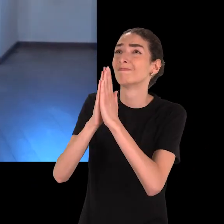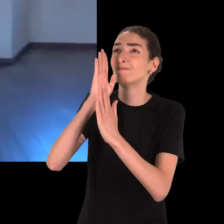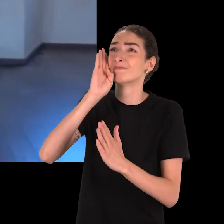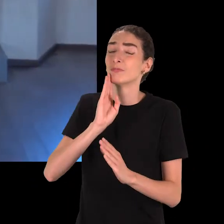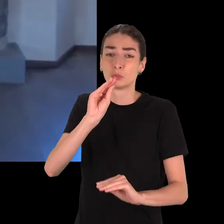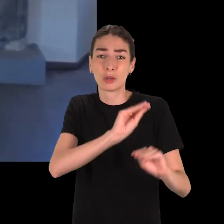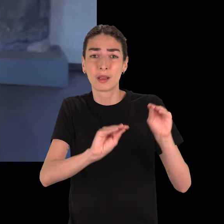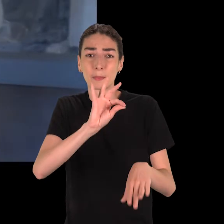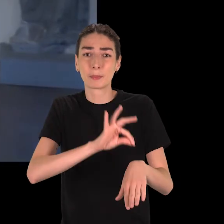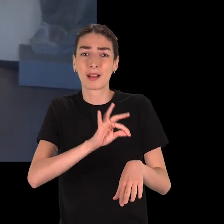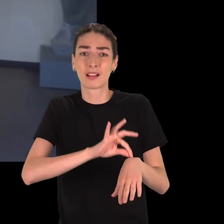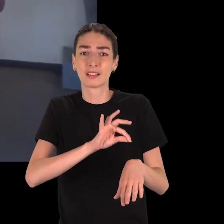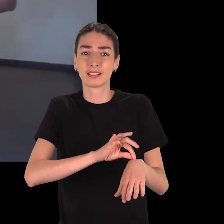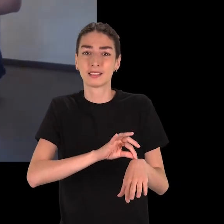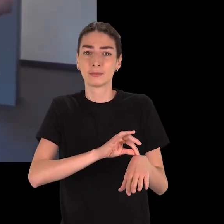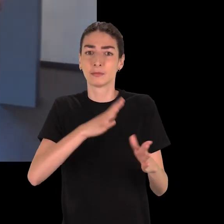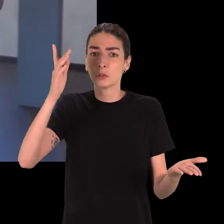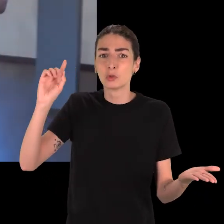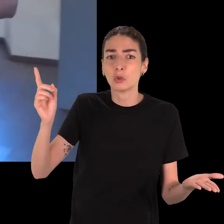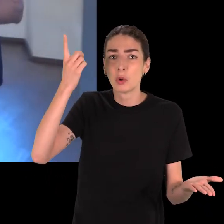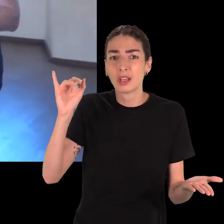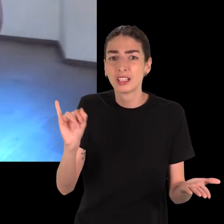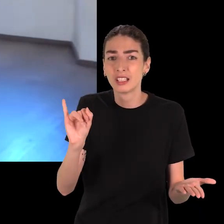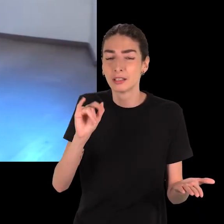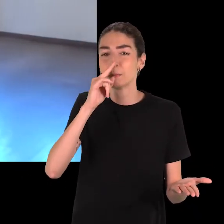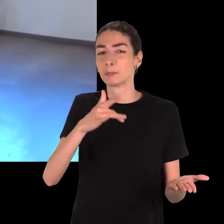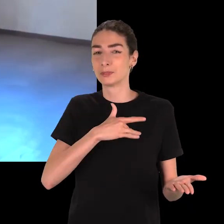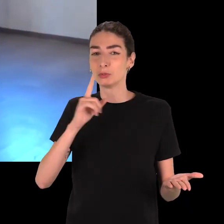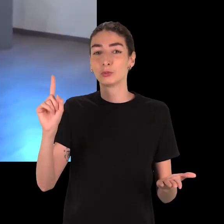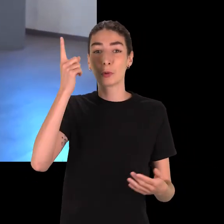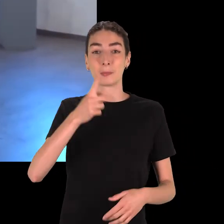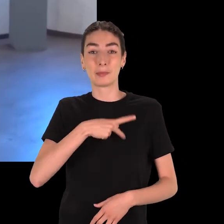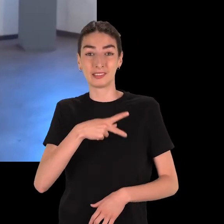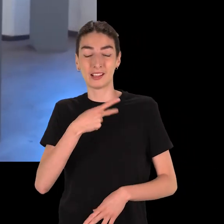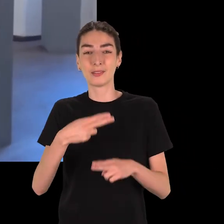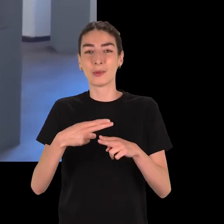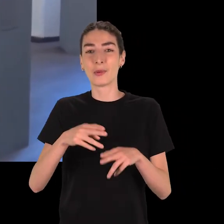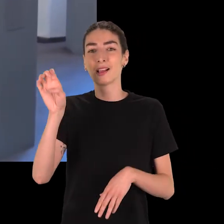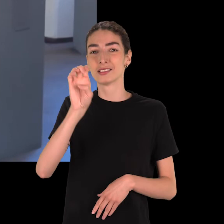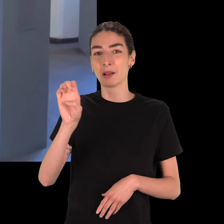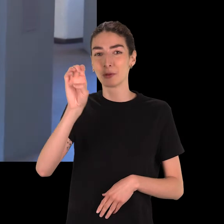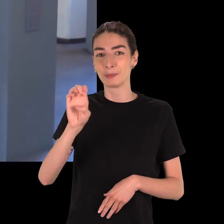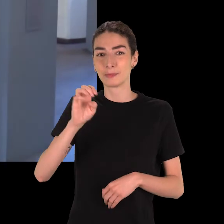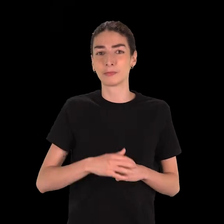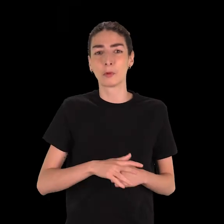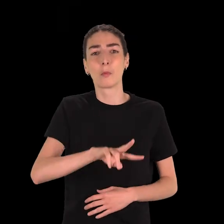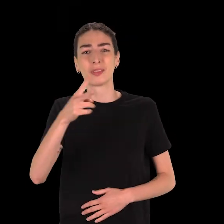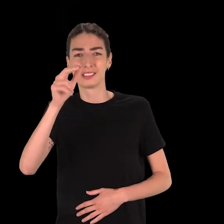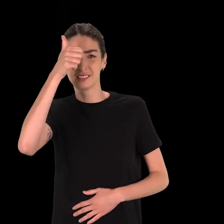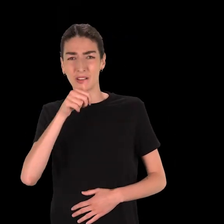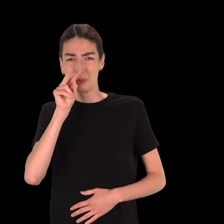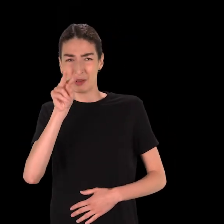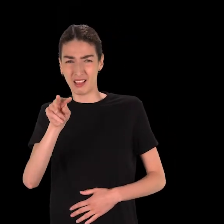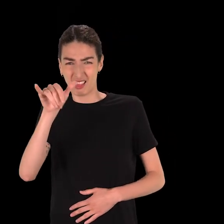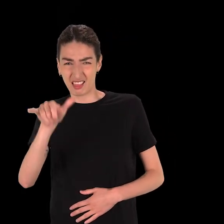a probablement été offerte à un dieu pour lui demander de guérir une maladie. Elle a peut-être été offerte à Esculapes, le dieu des médecins. L'autre